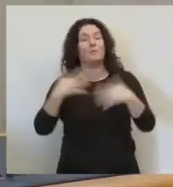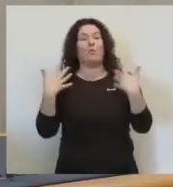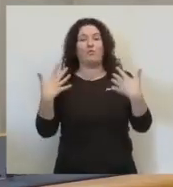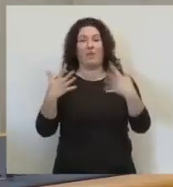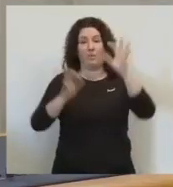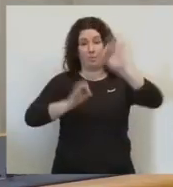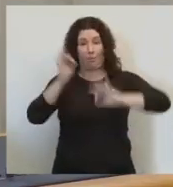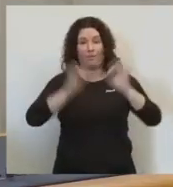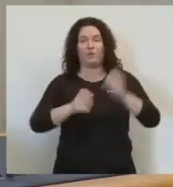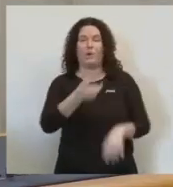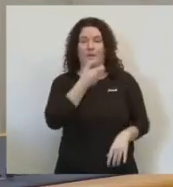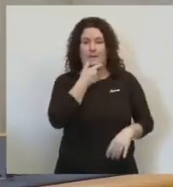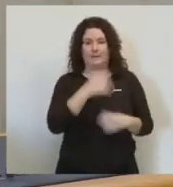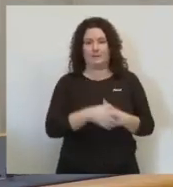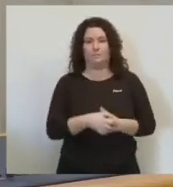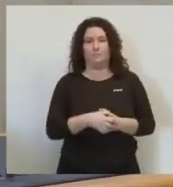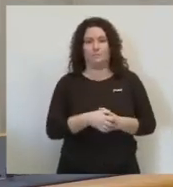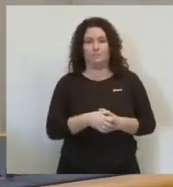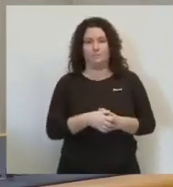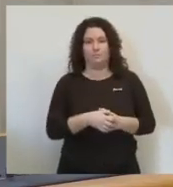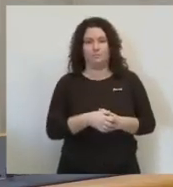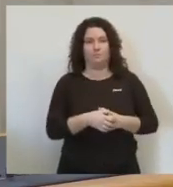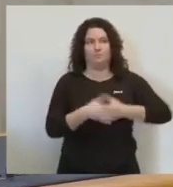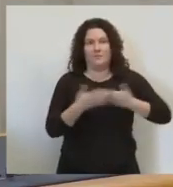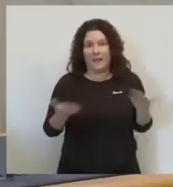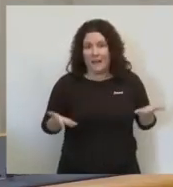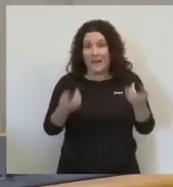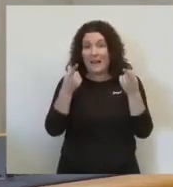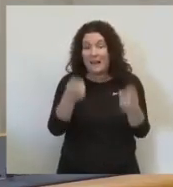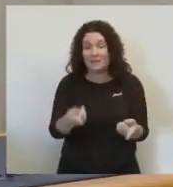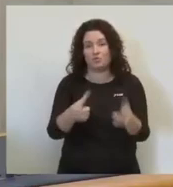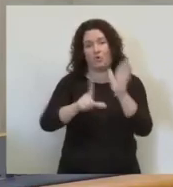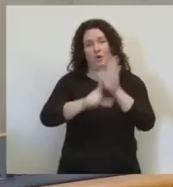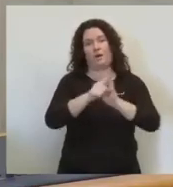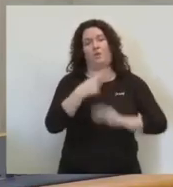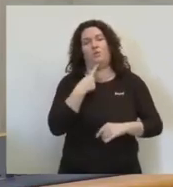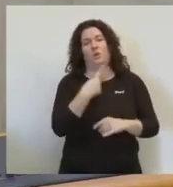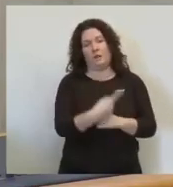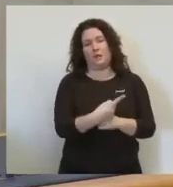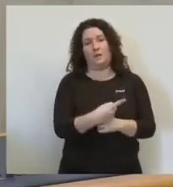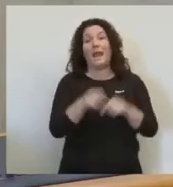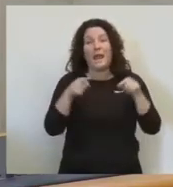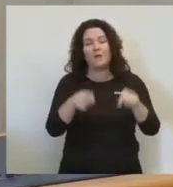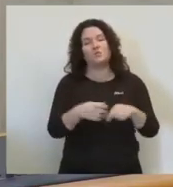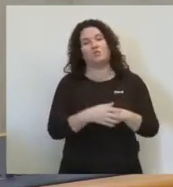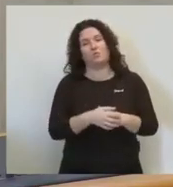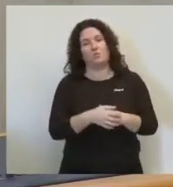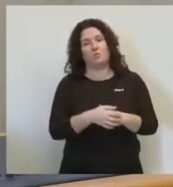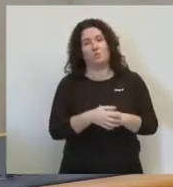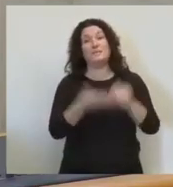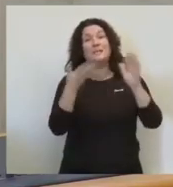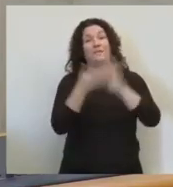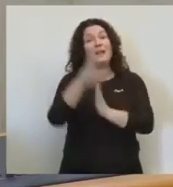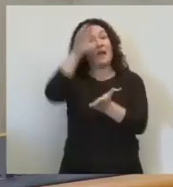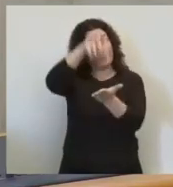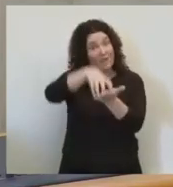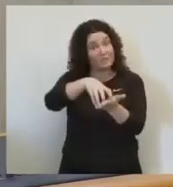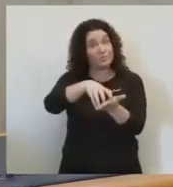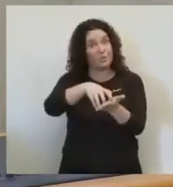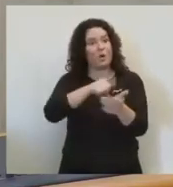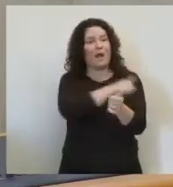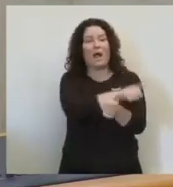% d'anglès. Això és el que diu la llei de plurilingüisme. I que seran els propis centres,